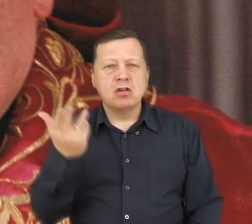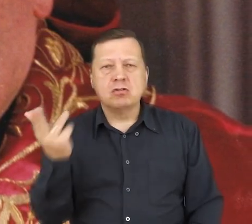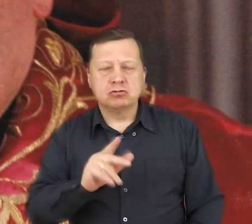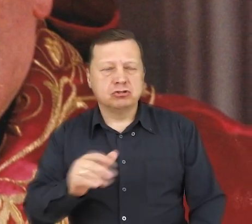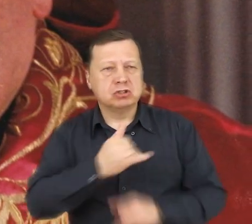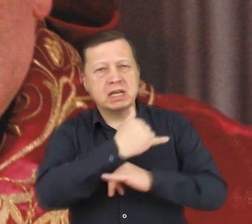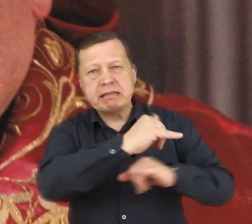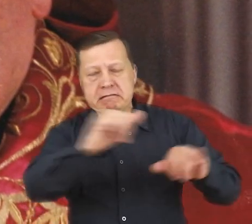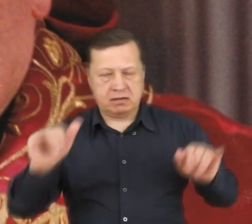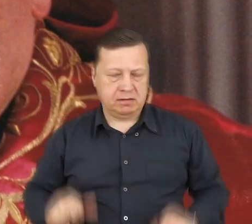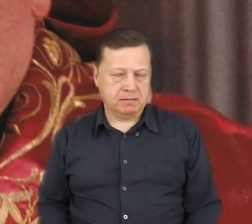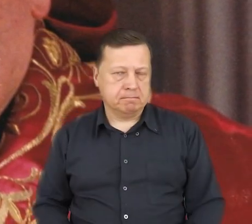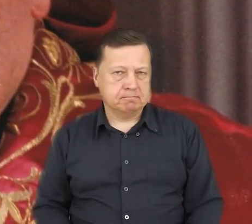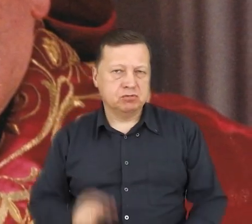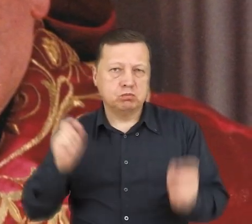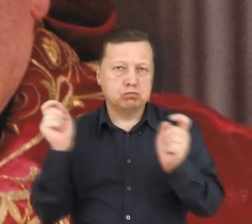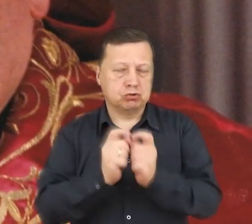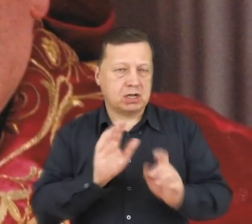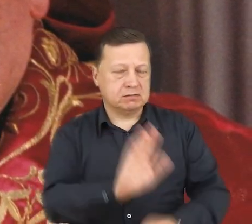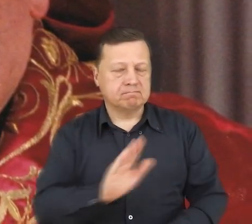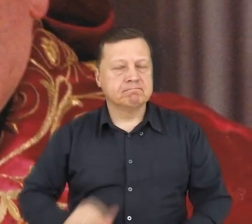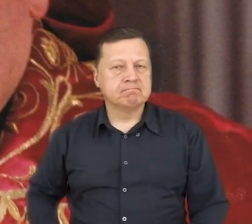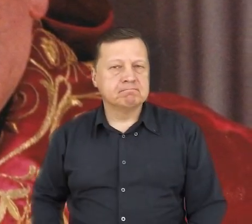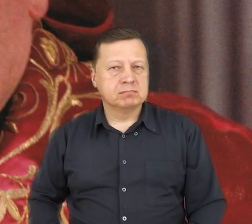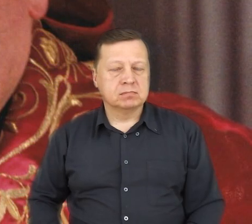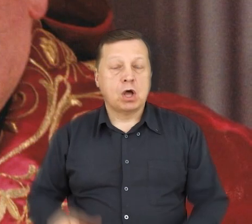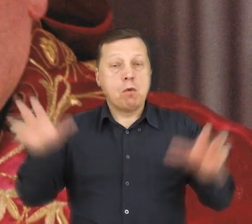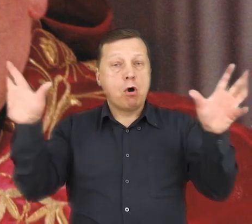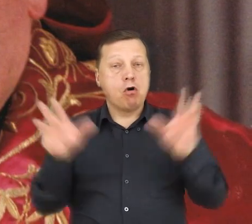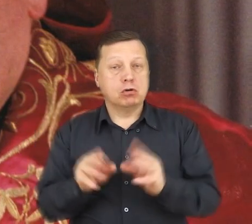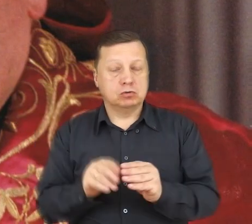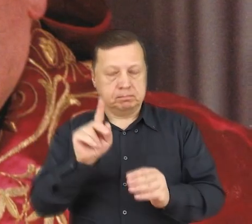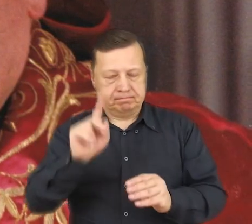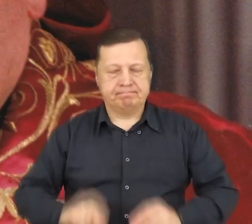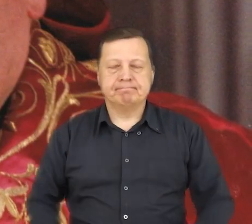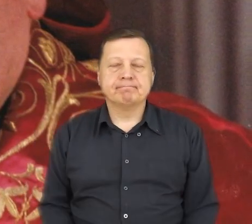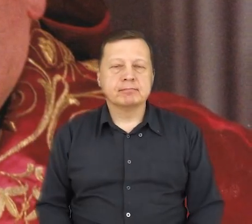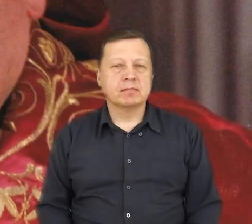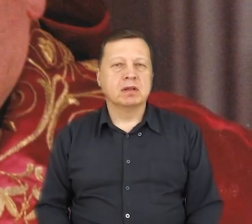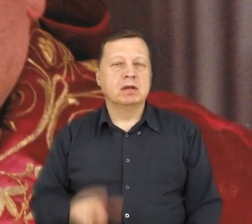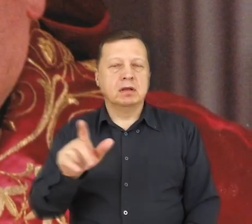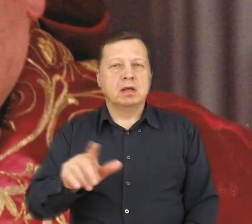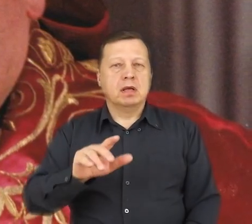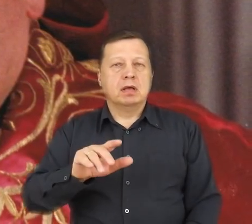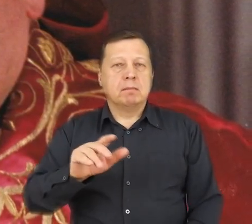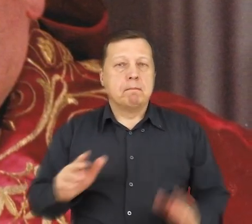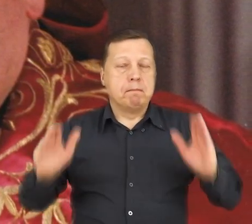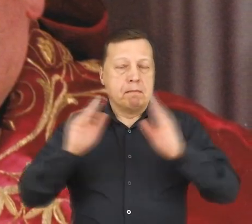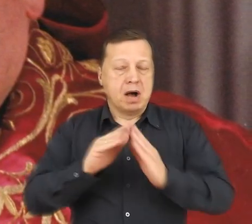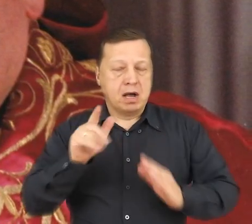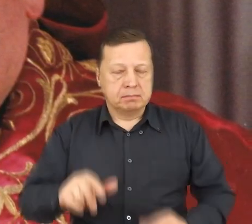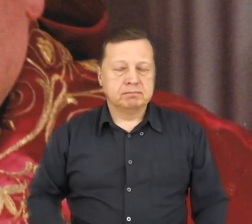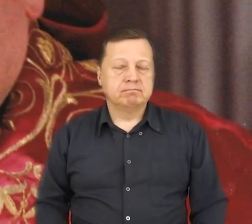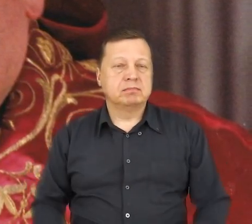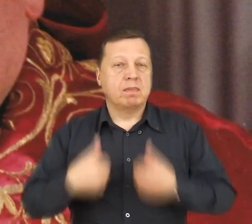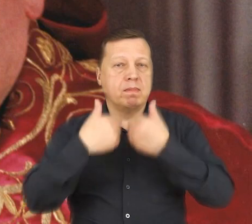wszystkiego, co się tej nadziei może sprzeciwiać. Reasumując, Jan Paweł